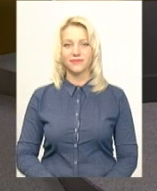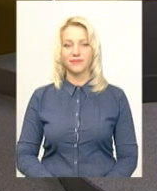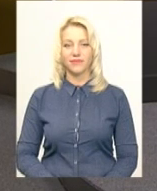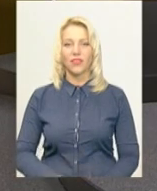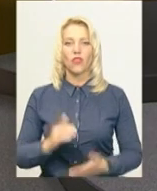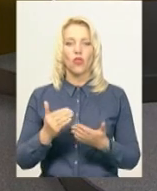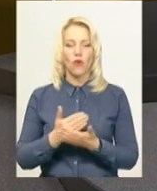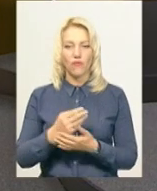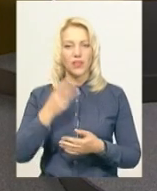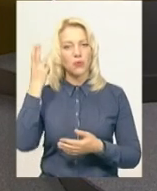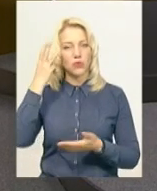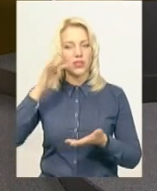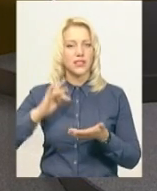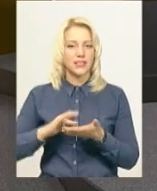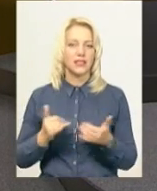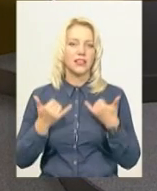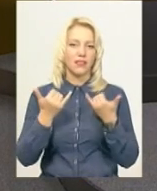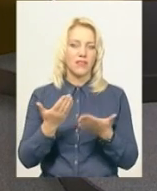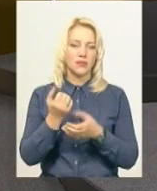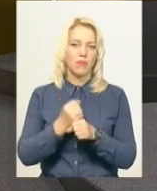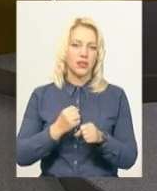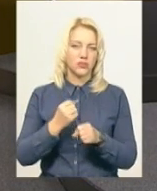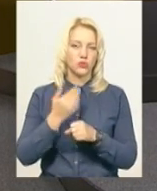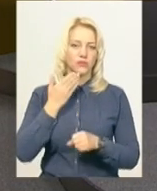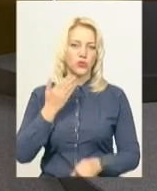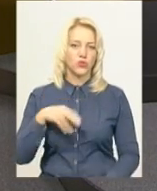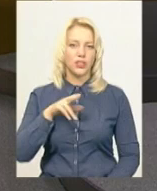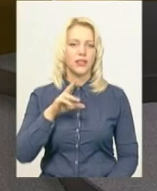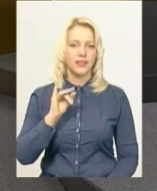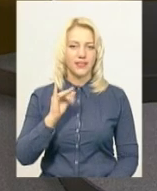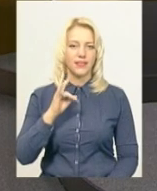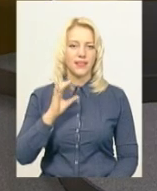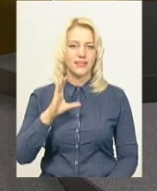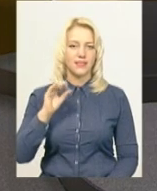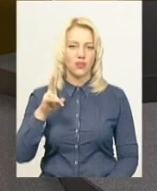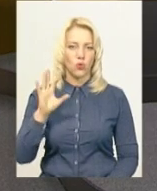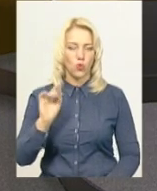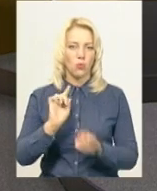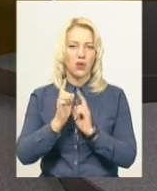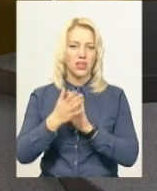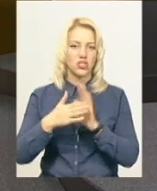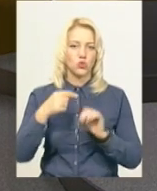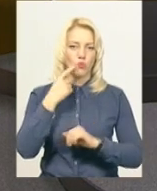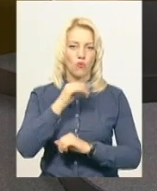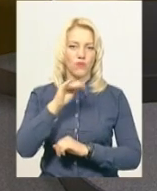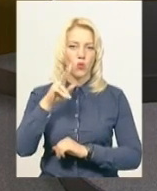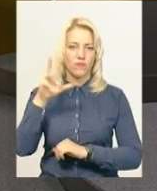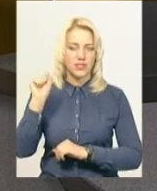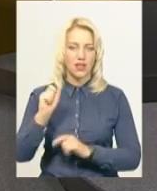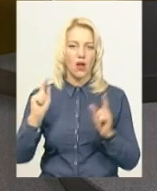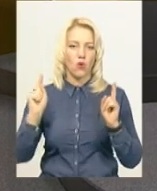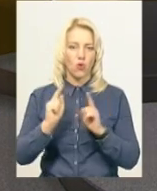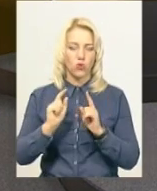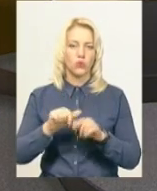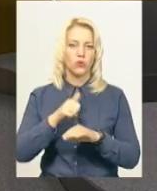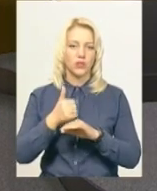Новини в ефірі Поділля Центр. У студії для вас працюють ведуча Дарина Денисенко, переклад на жестову мову Оксана Фіновська. І спершу коротко